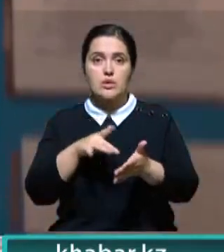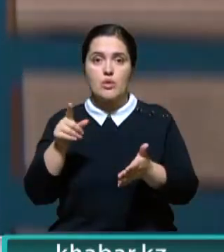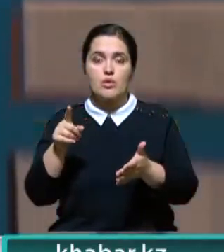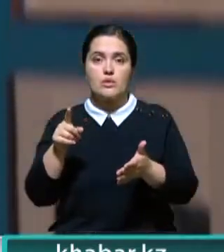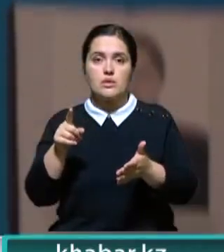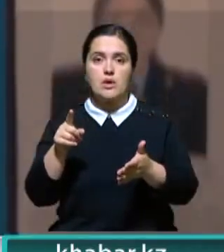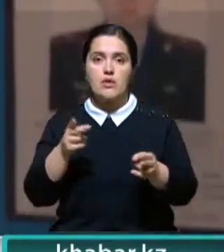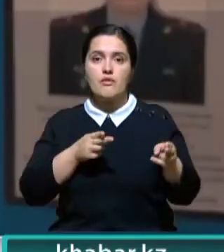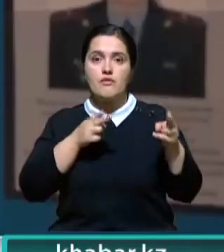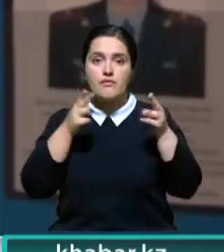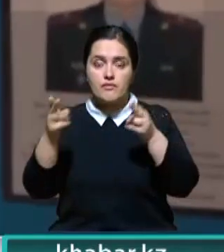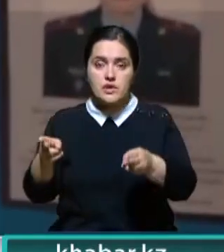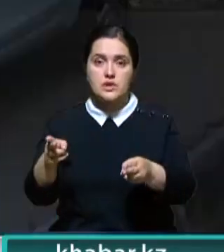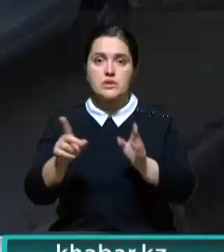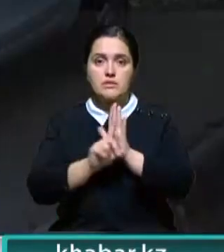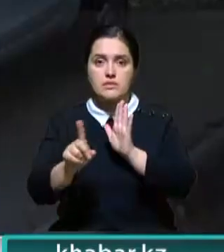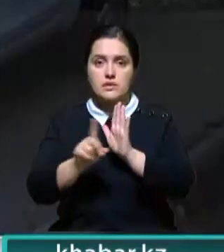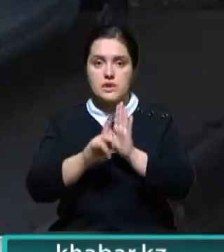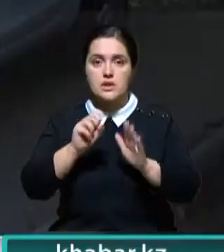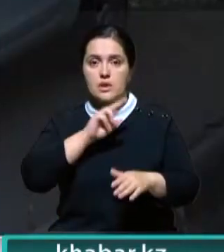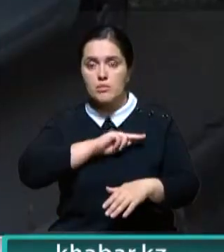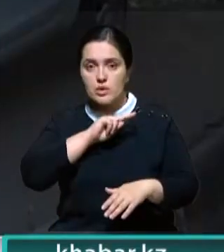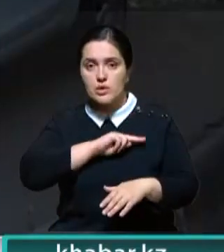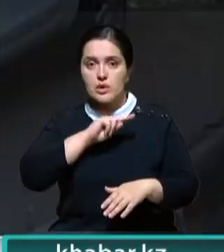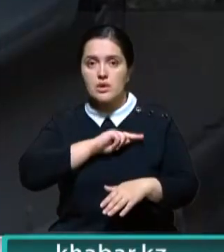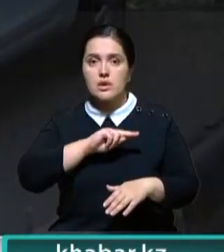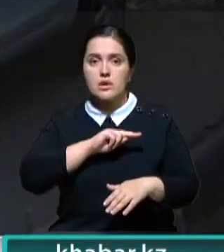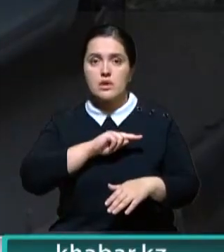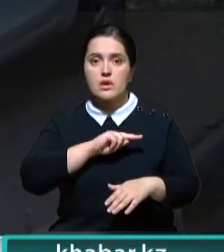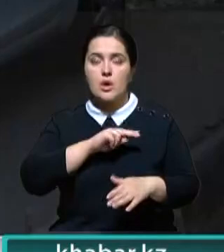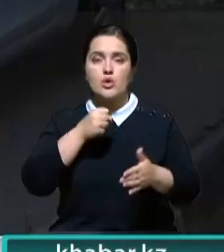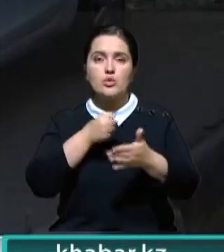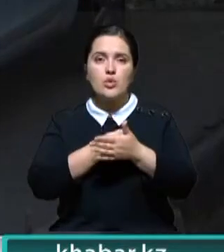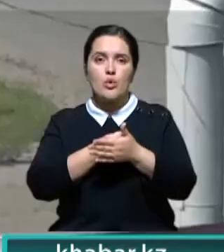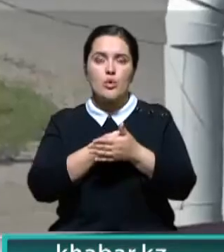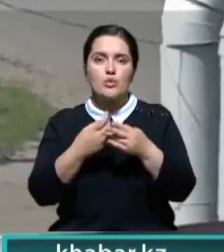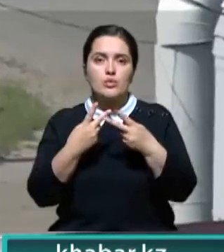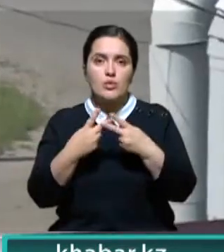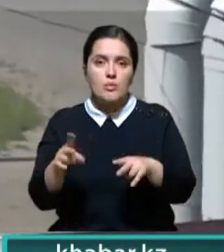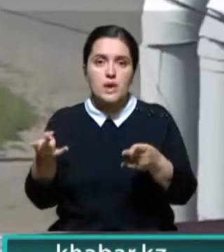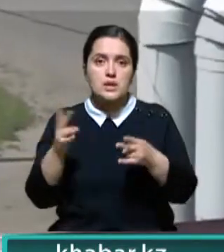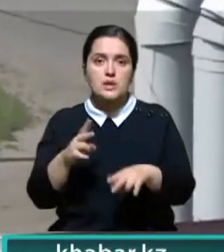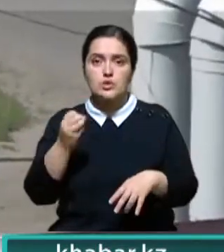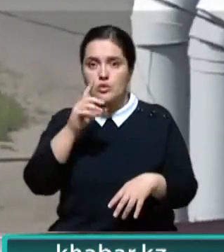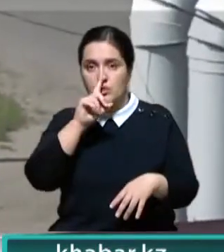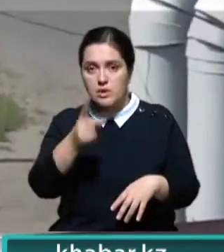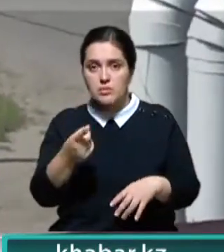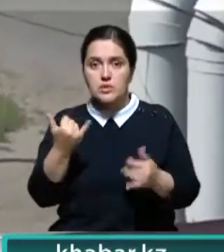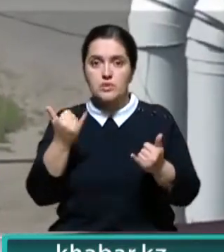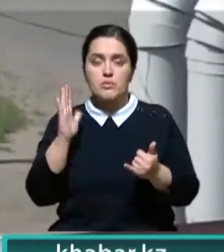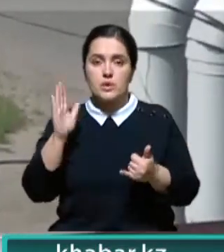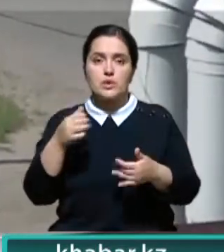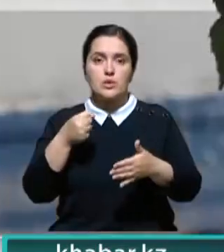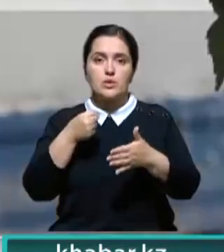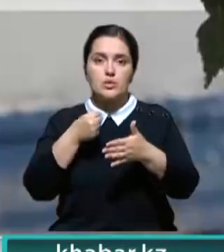центр в Петропавловск, он, как и другие осужденные, выезжал на работу. До конца отбытия срока ему оставался еще год. Теперь